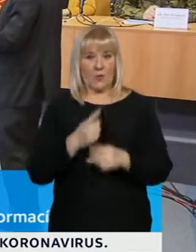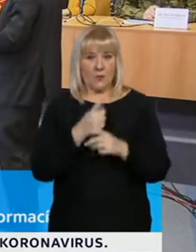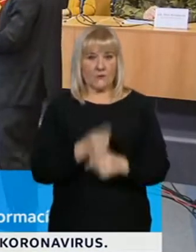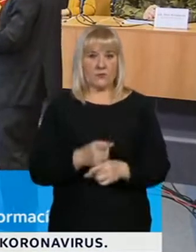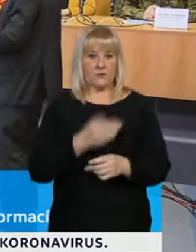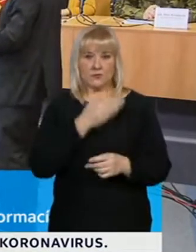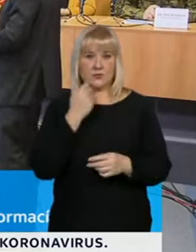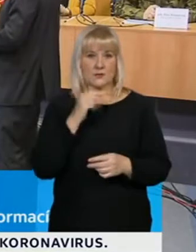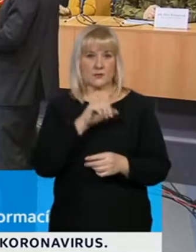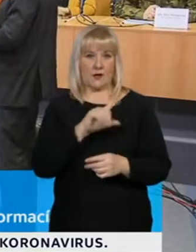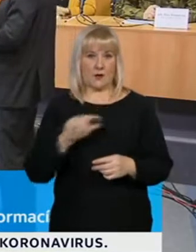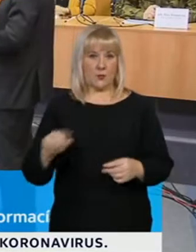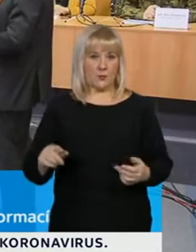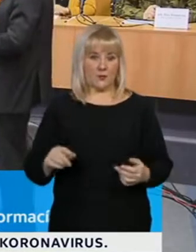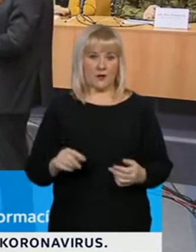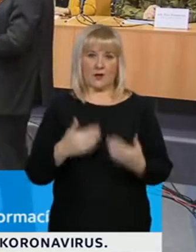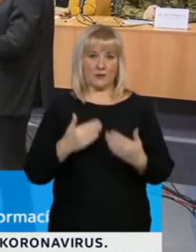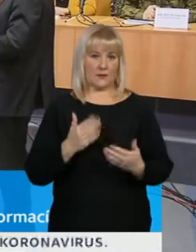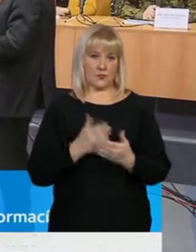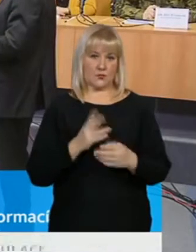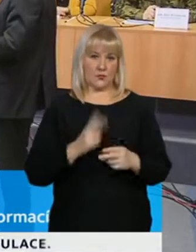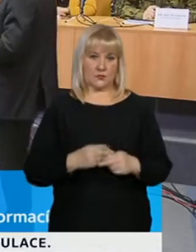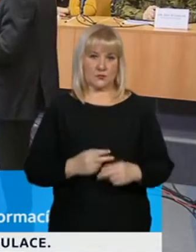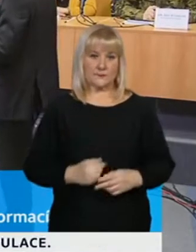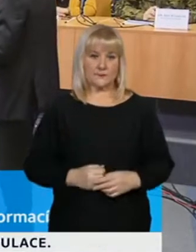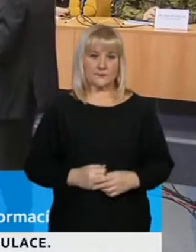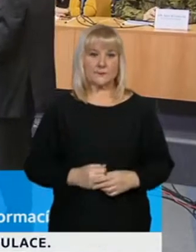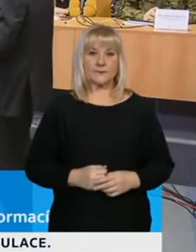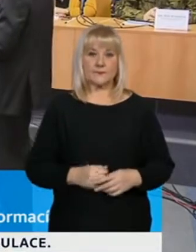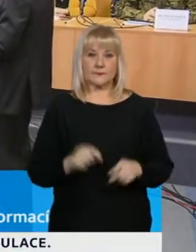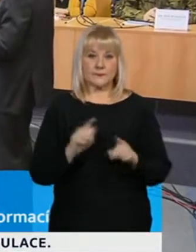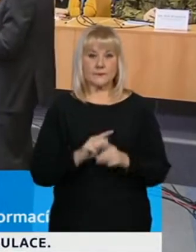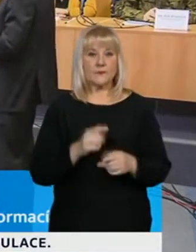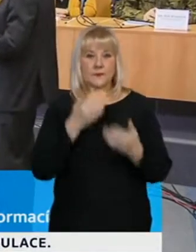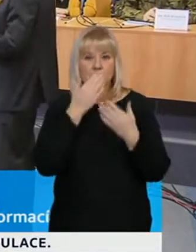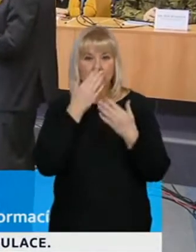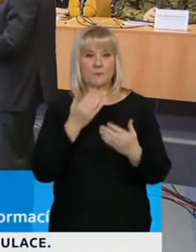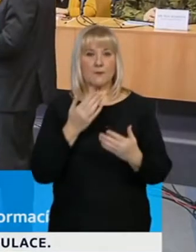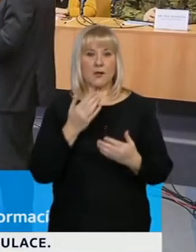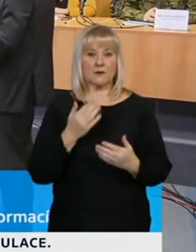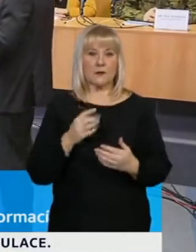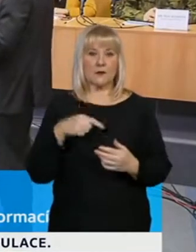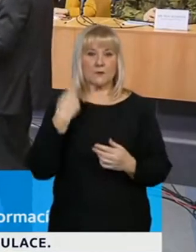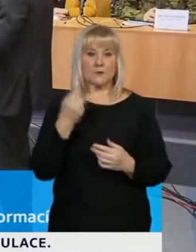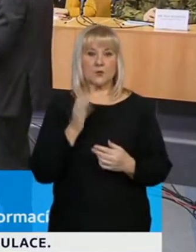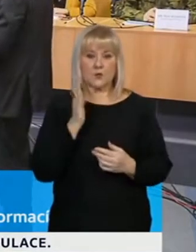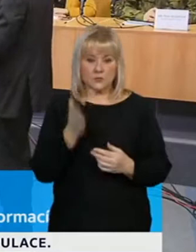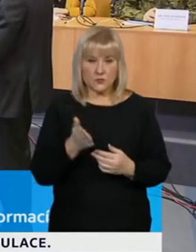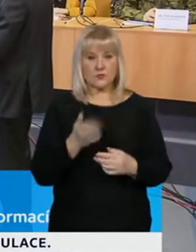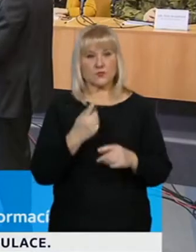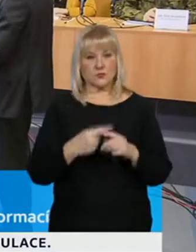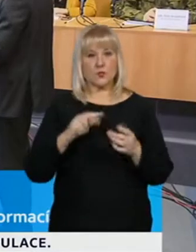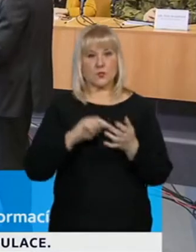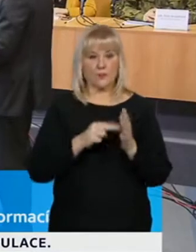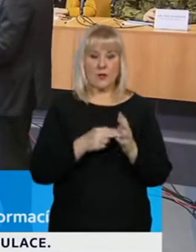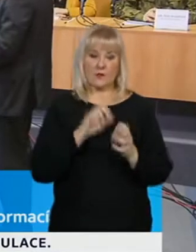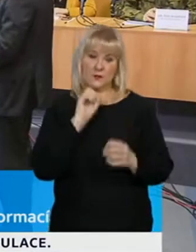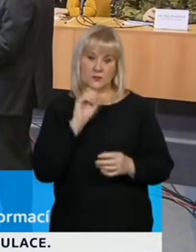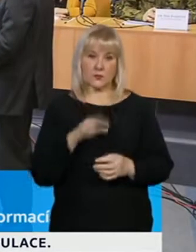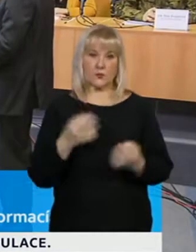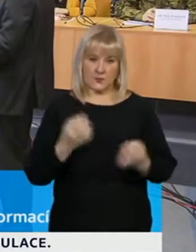Českou republiku. To už teď tak není. Jak to bude vypadat do budoucnosti? Jenom krátkodobé predikce, když dovolíte,